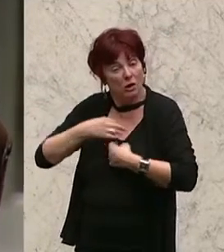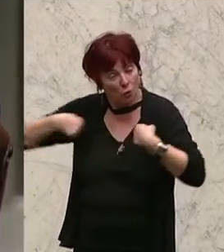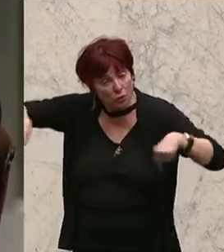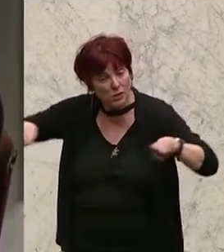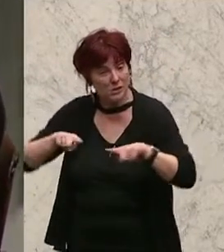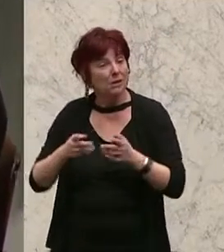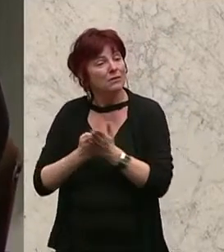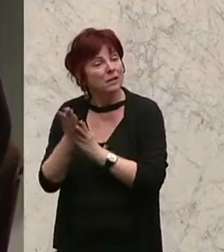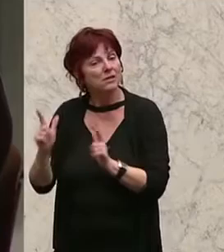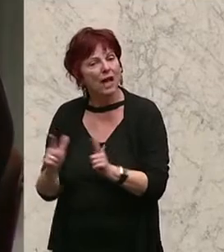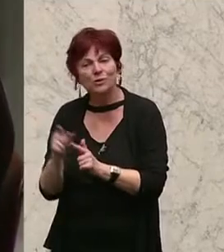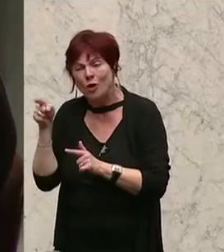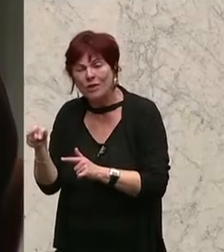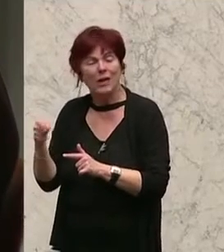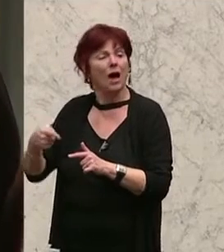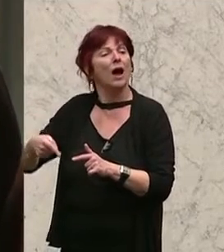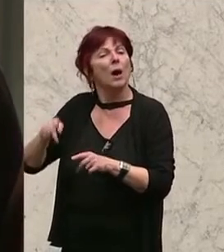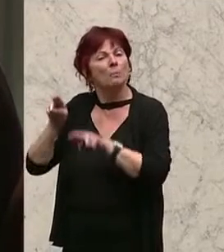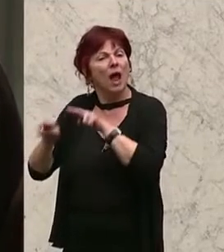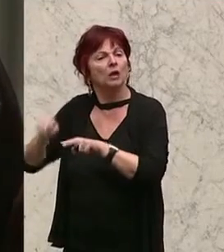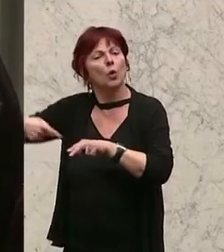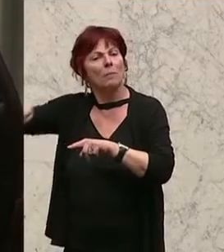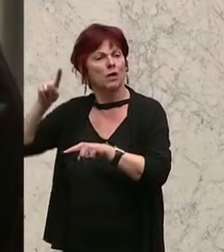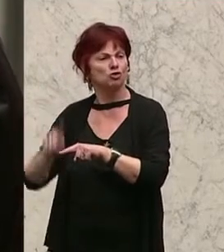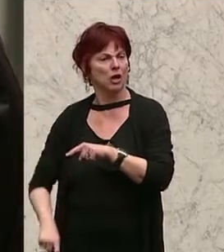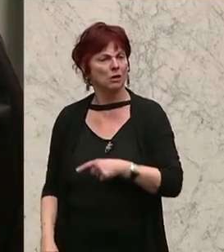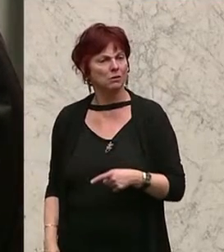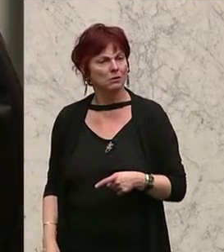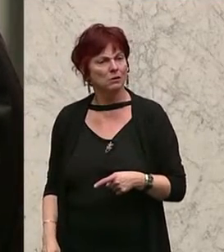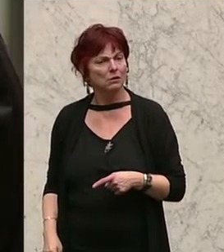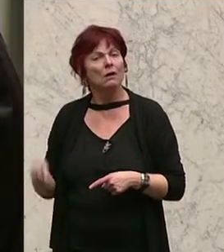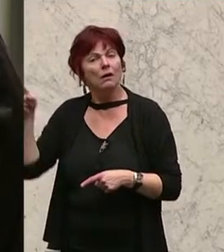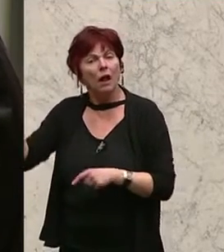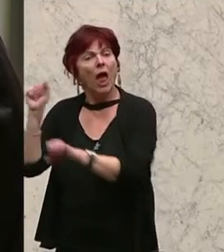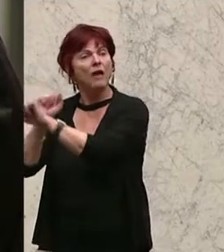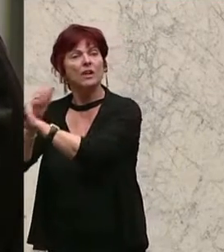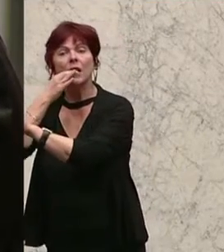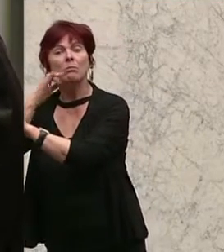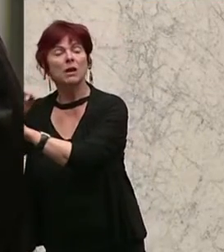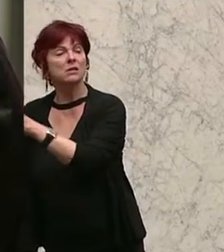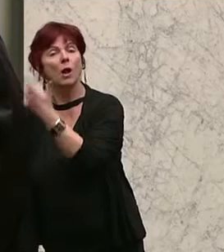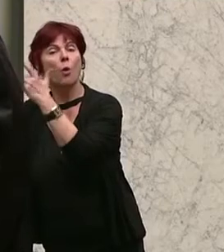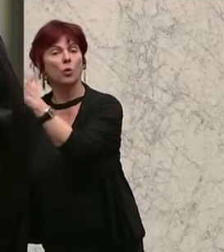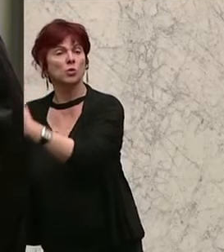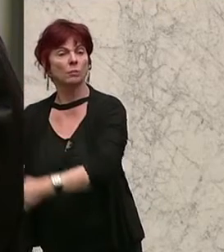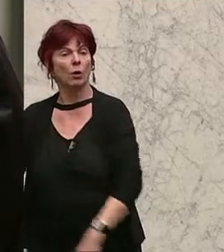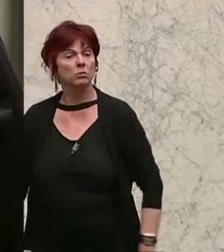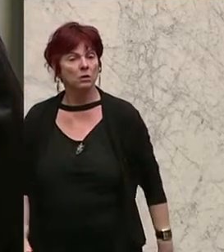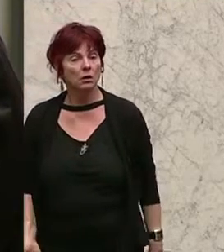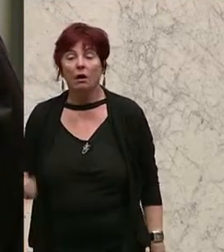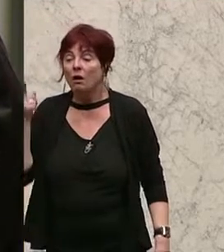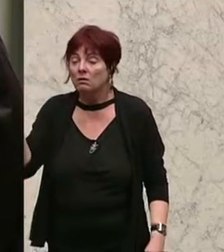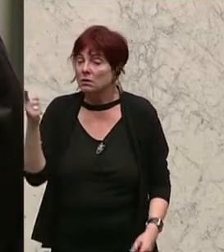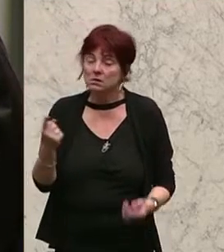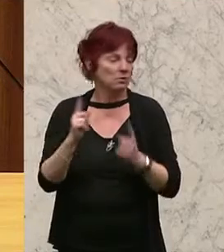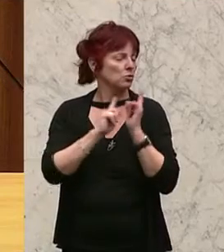einen Dienst leisten, schlechter behandelt werden von der Krankenversicherung her als die Häftlinge selbst. Dieser Zustand ist wirklich